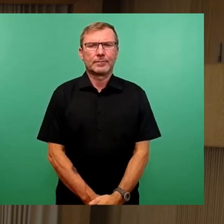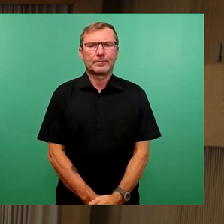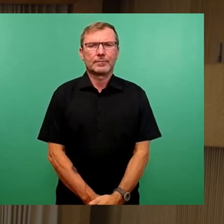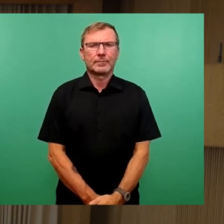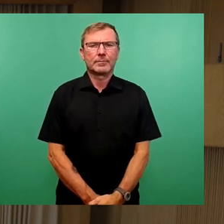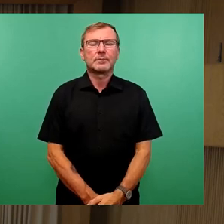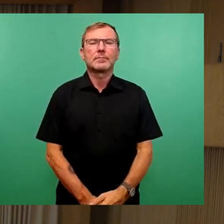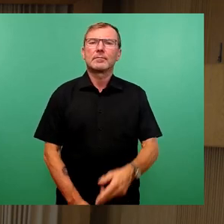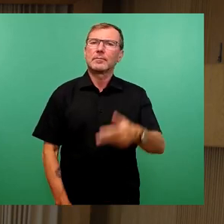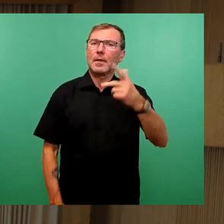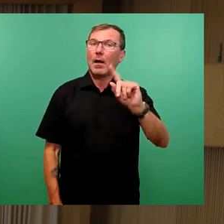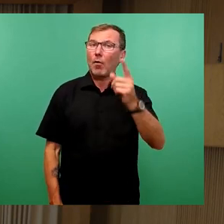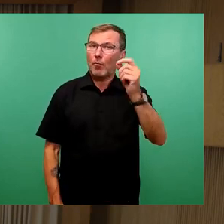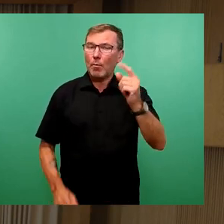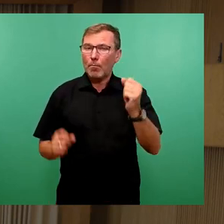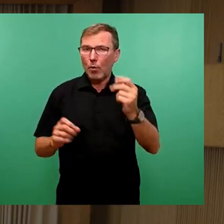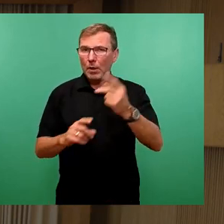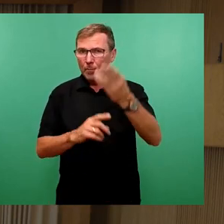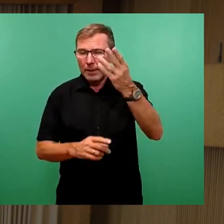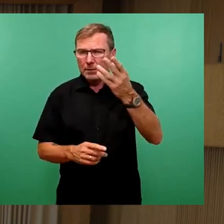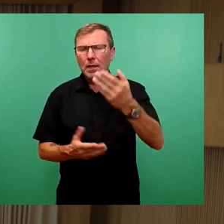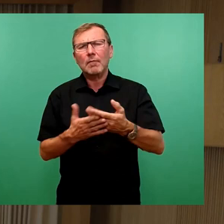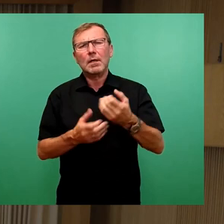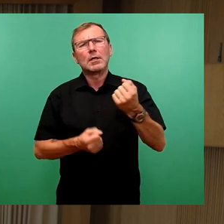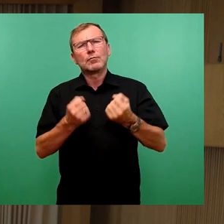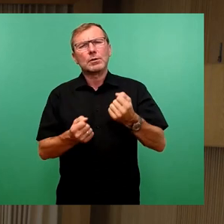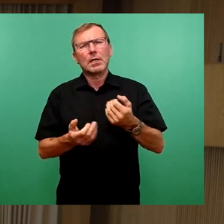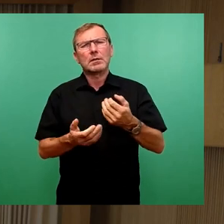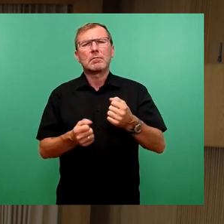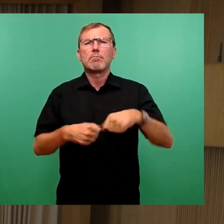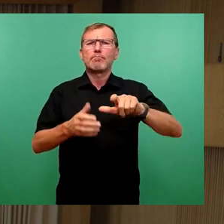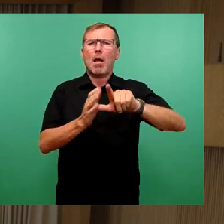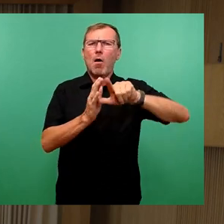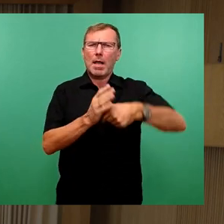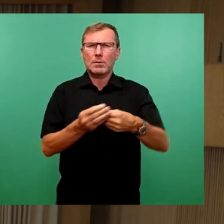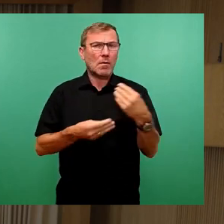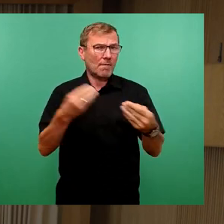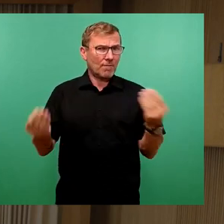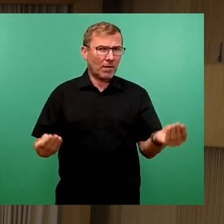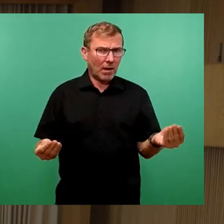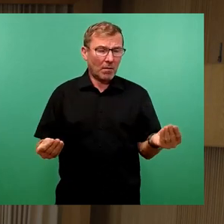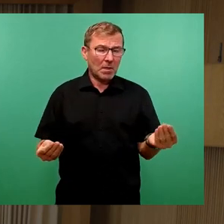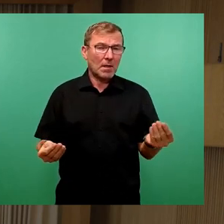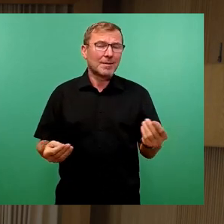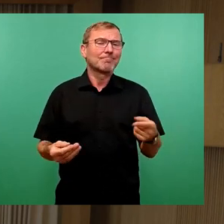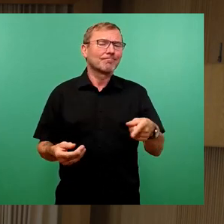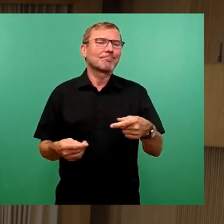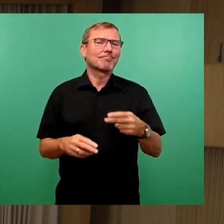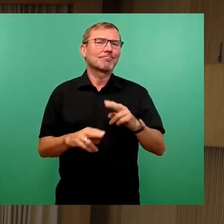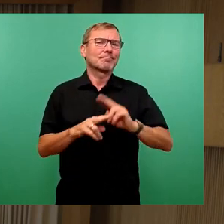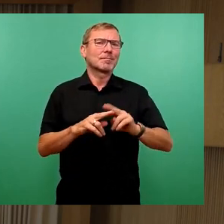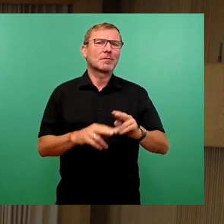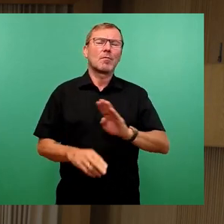Herr Oberbürgermeister, wegen Schwierigkeiten bei der Vergabe von Bauleistungen muss oder musste die Sanierung des östlichen